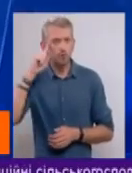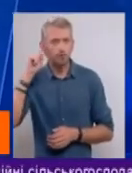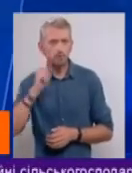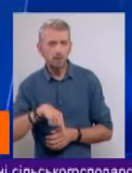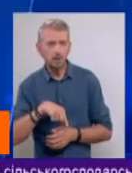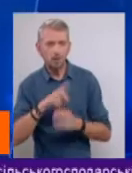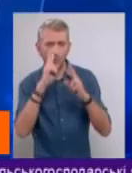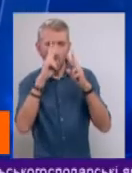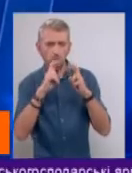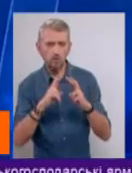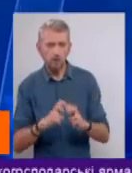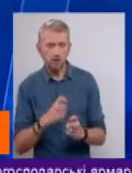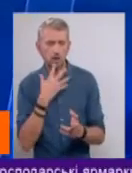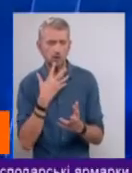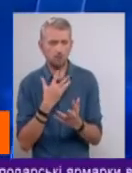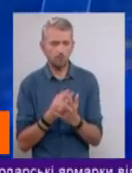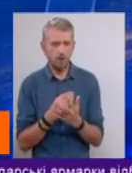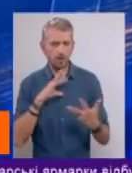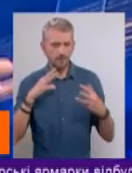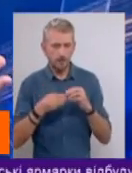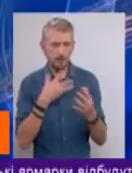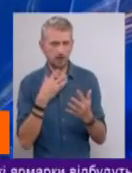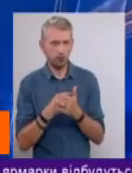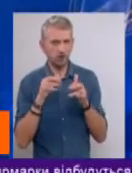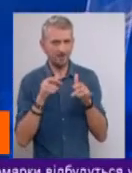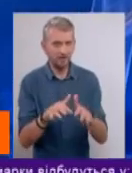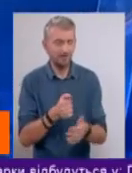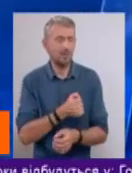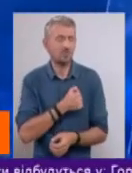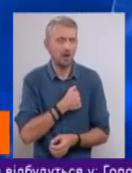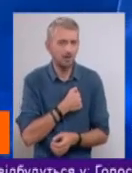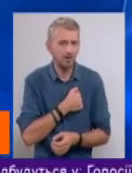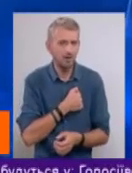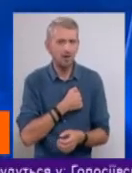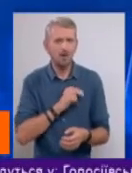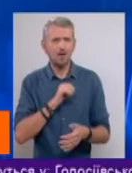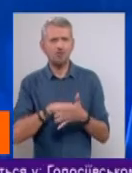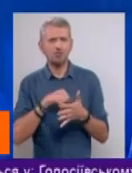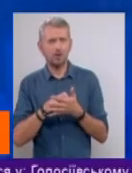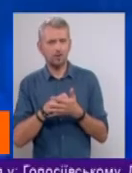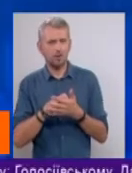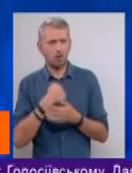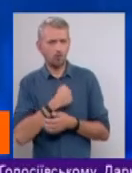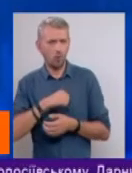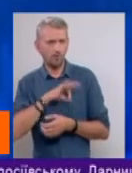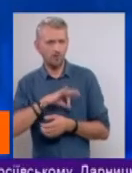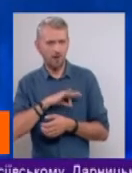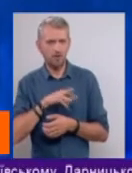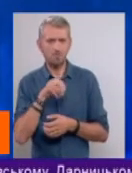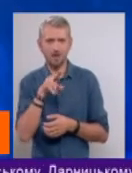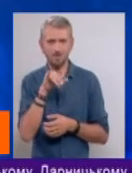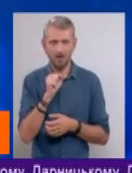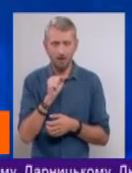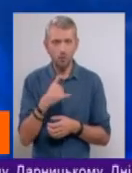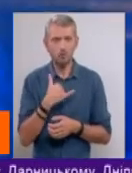оцінити наслідки своїх дій, на жаль, через зловживання медіа у нас є